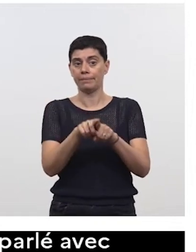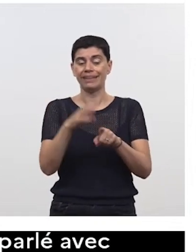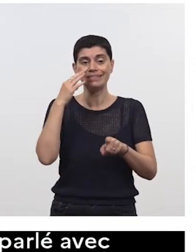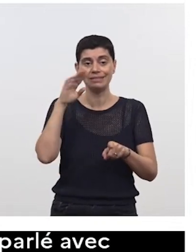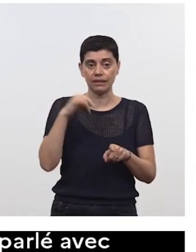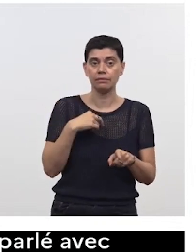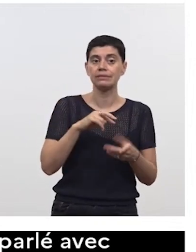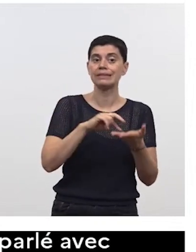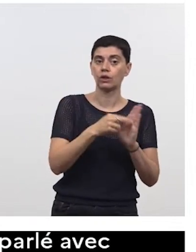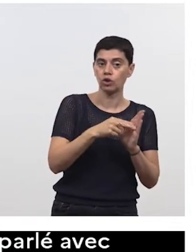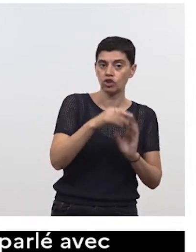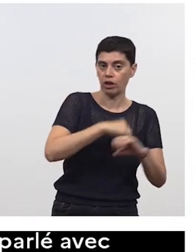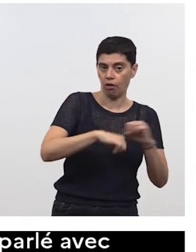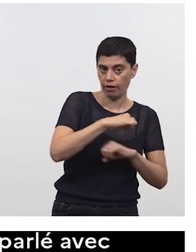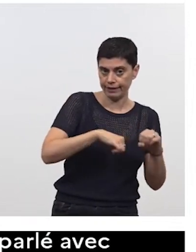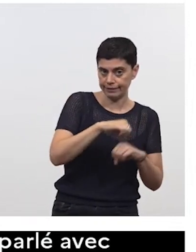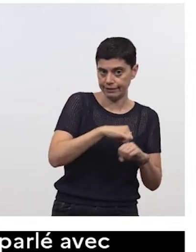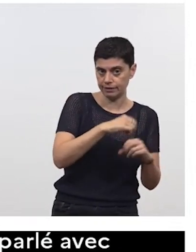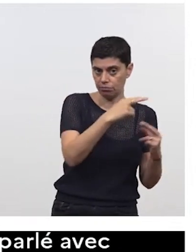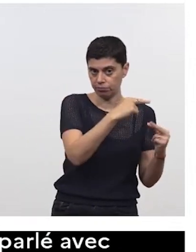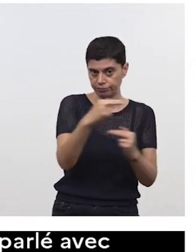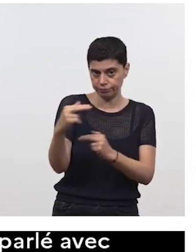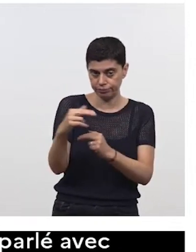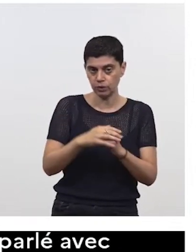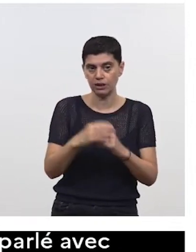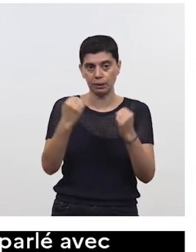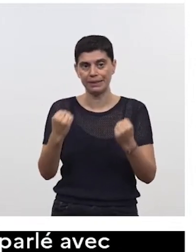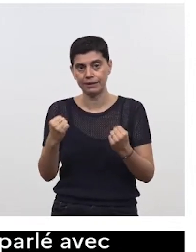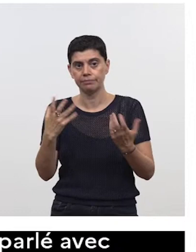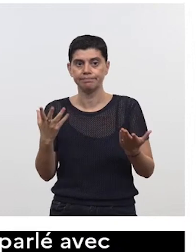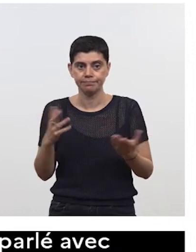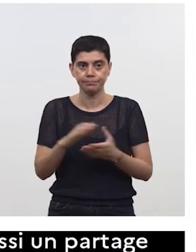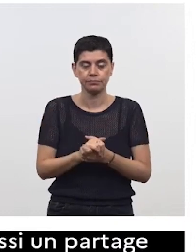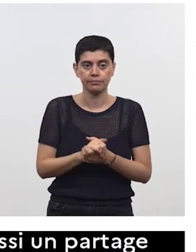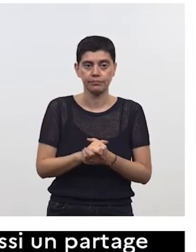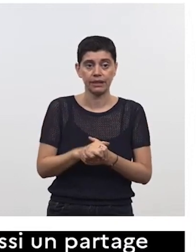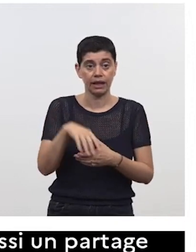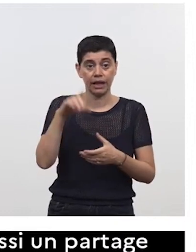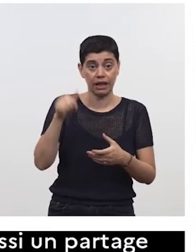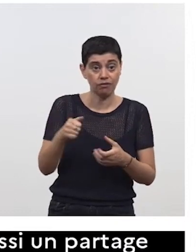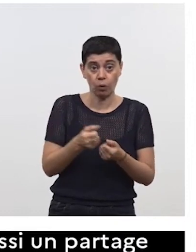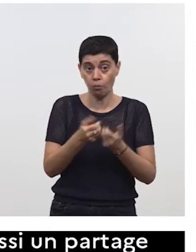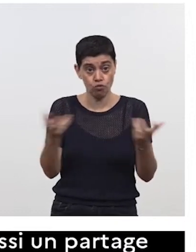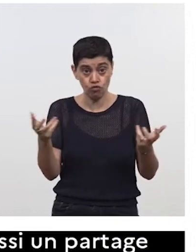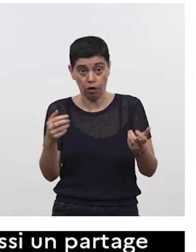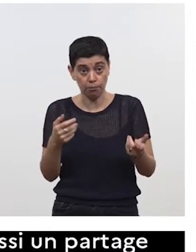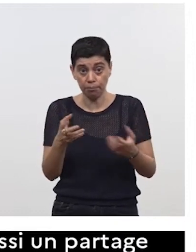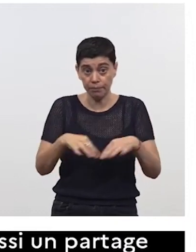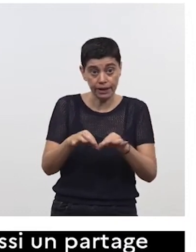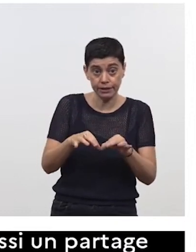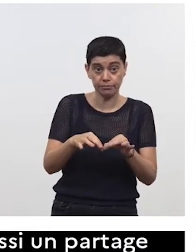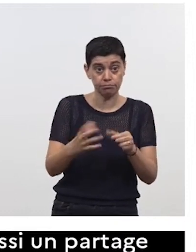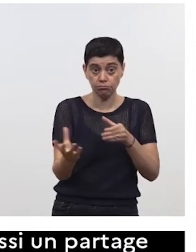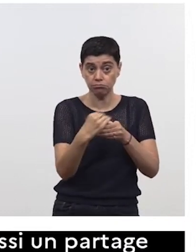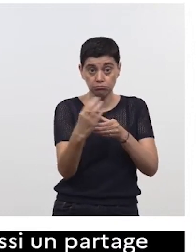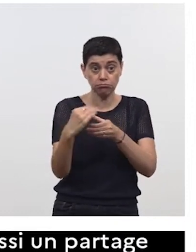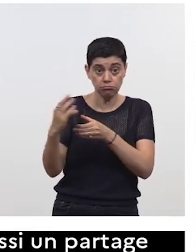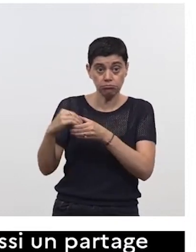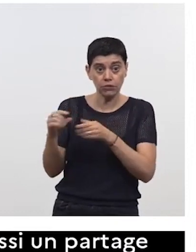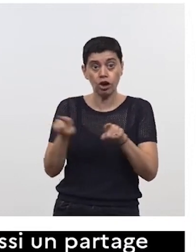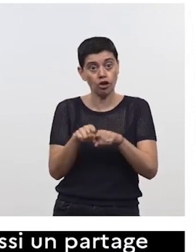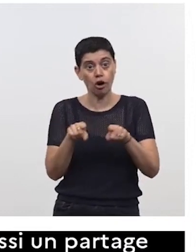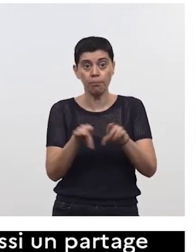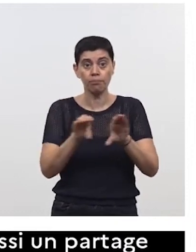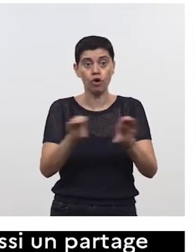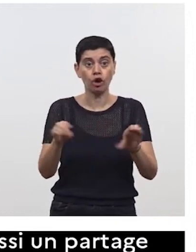piliers qui permet ensuite tel pardon de cette image mais un bloc multiprise d'avoir d'autres pays qui peuvent éventuellement se brancher